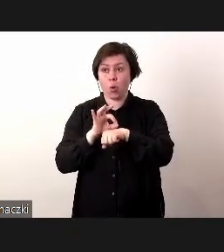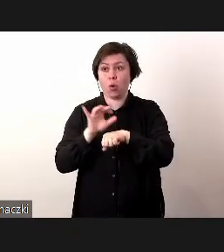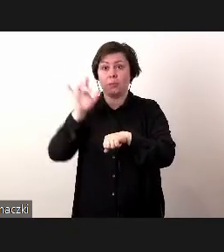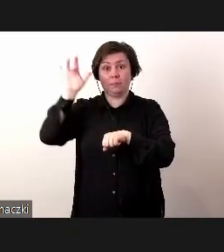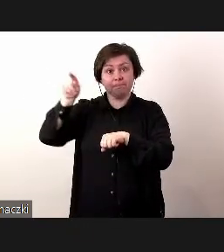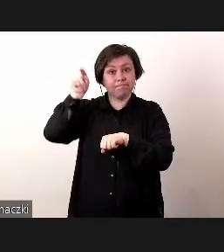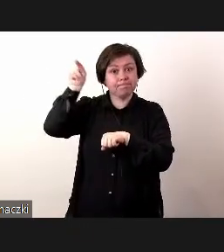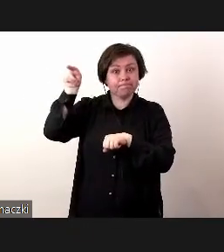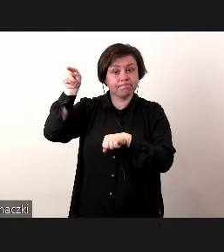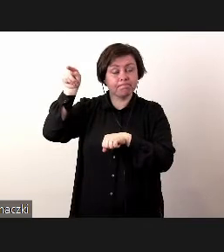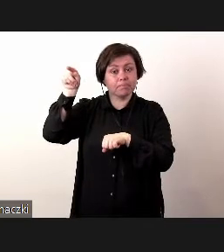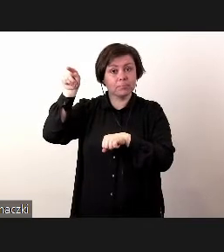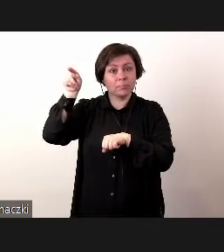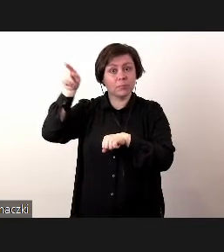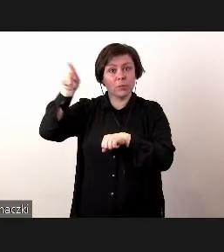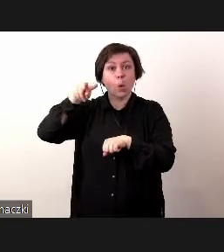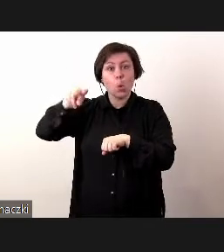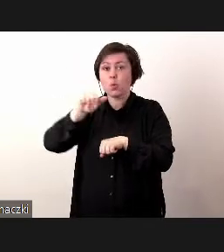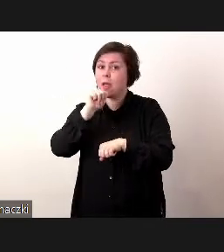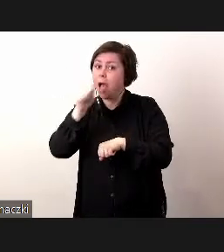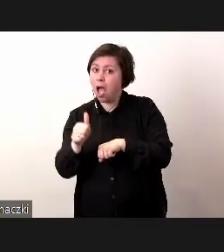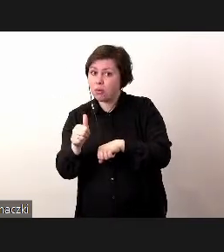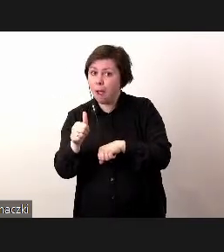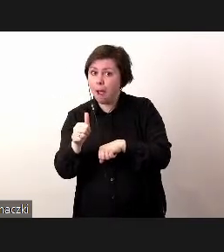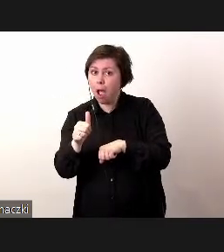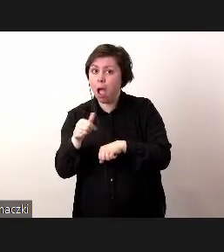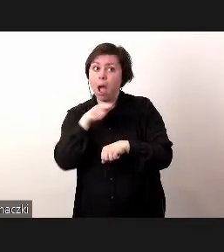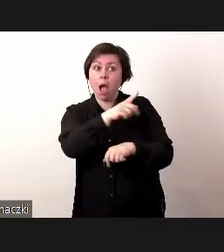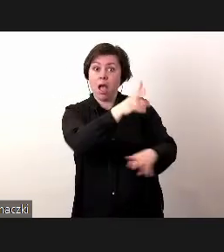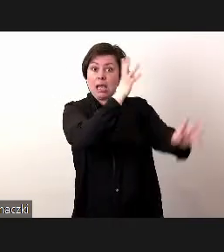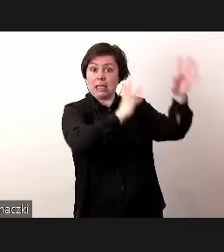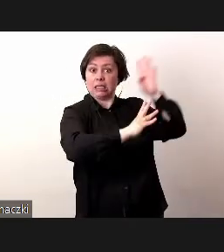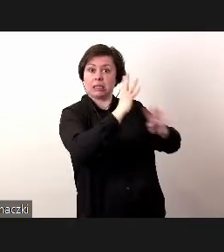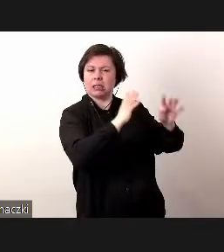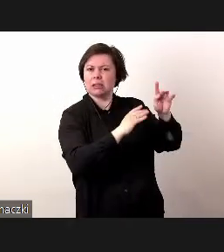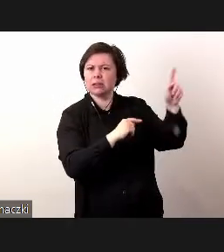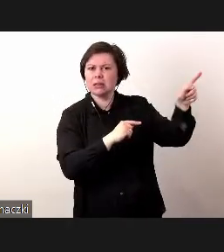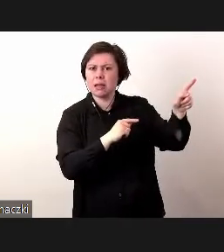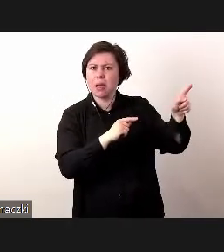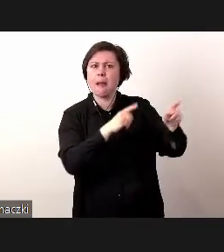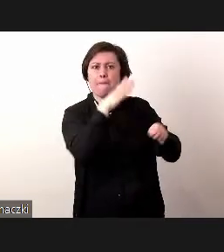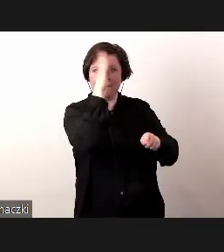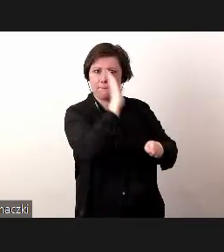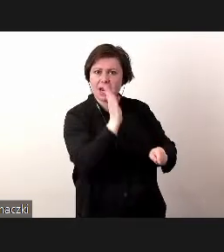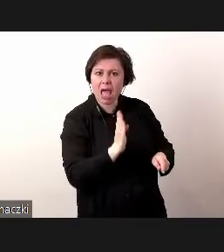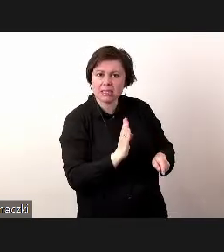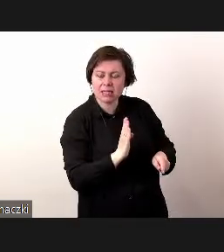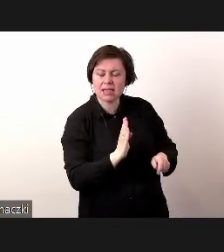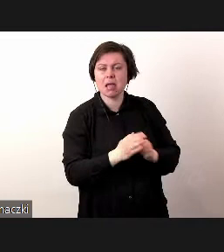w Unii Europejskiej, klient jest w Brazylii,